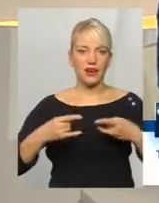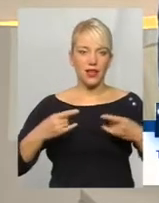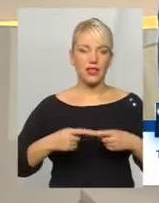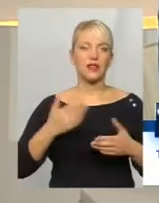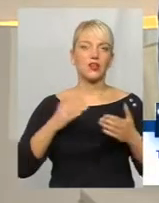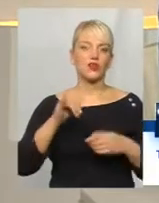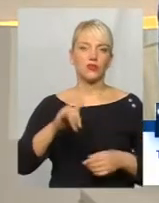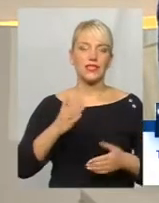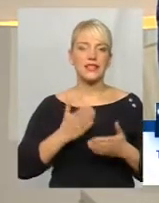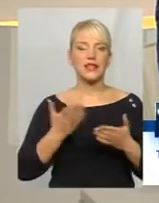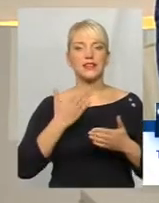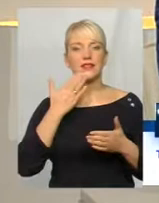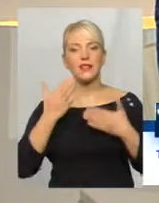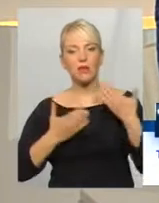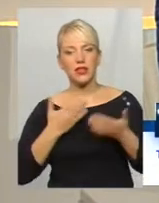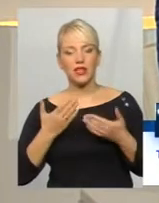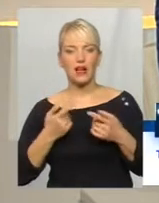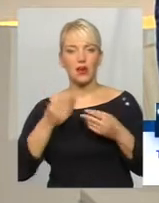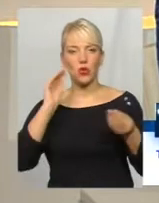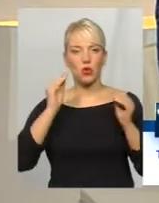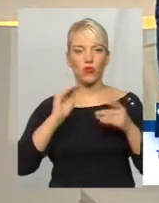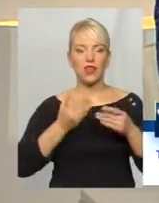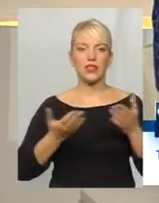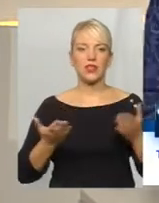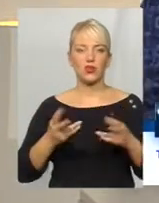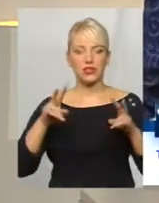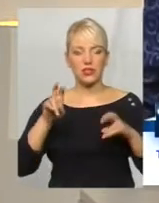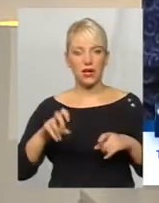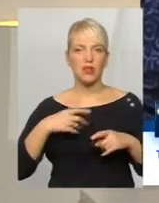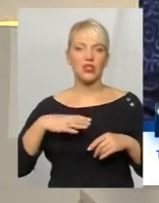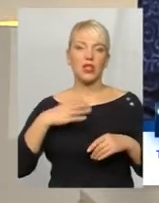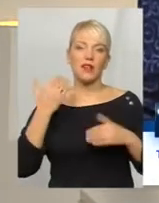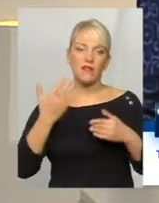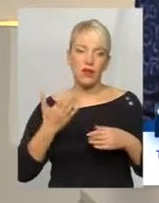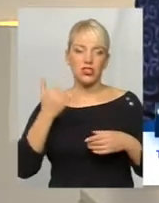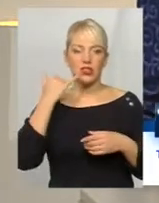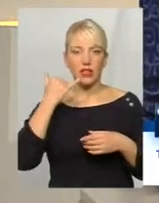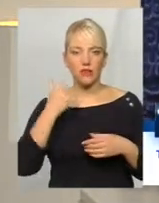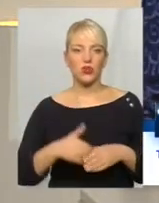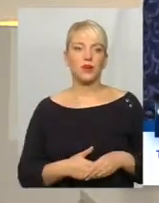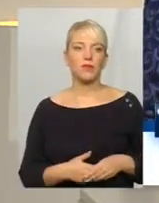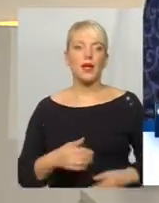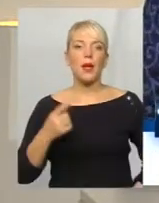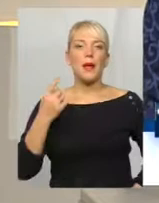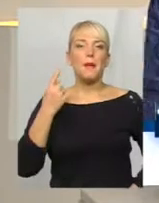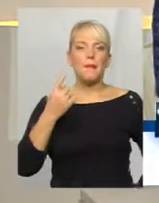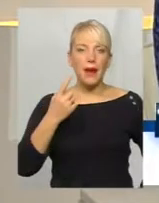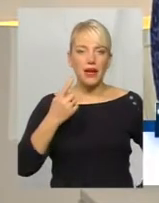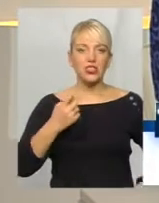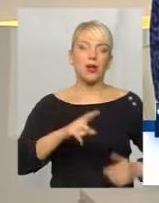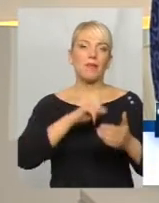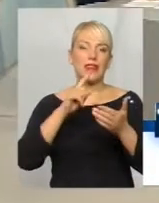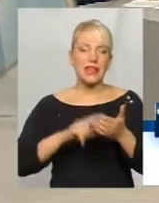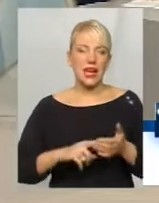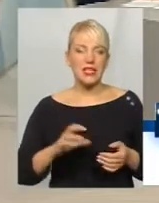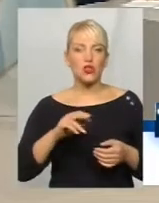у вас є запитання або ж міркування зазначеної теми, чекаємо на ваші телефонні дзвінки. Моє перше запитання, пані Тетяно, до вас. Де в